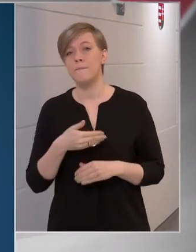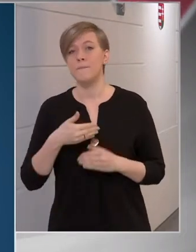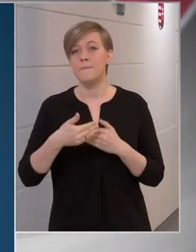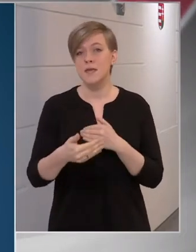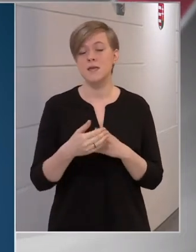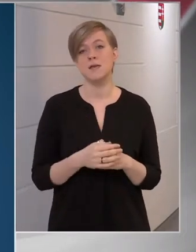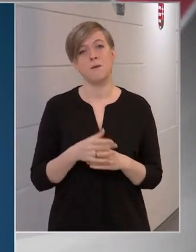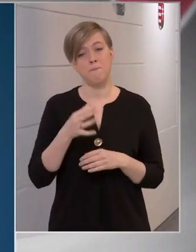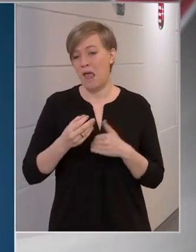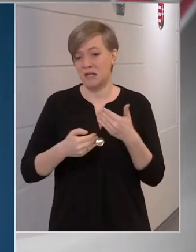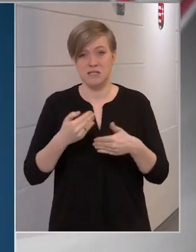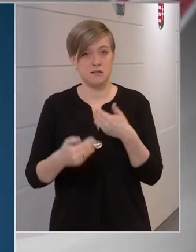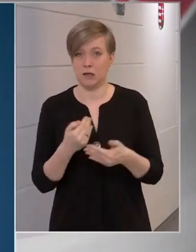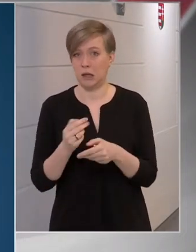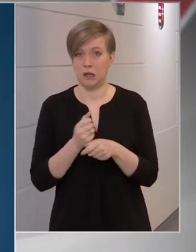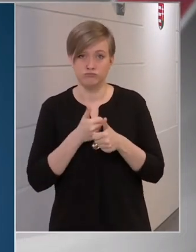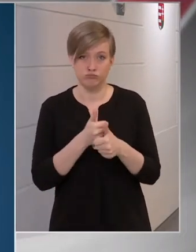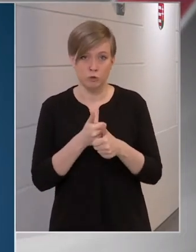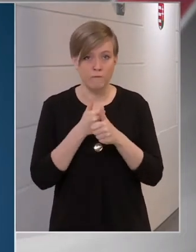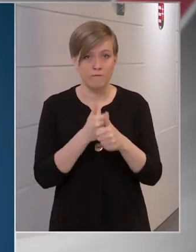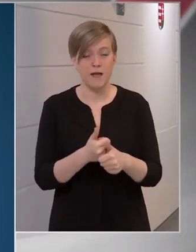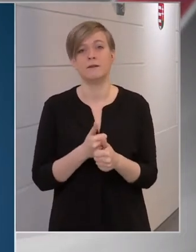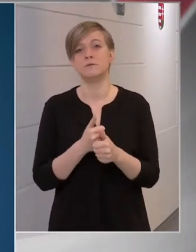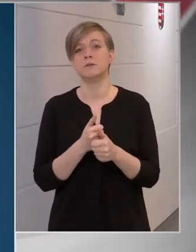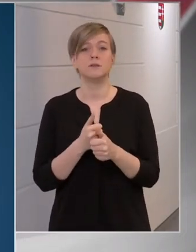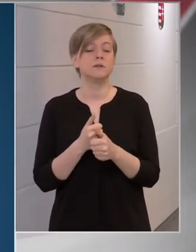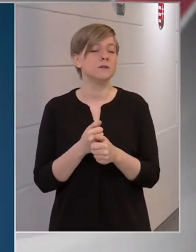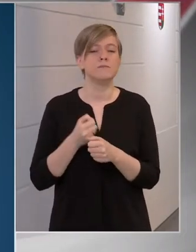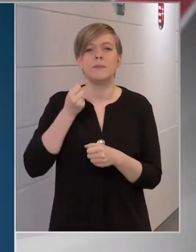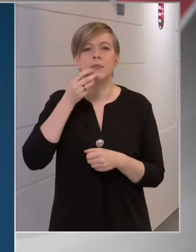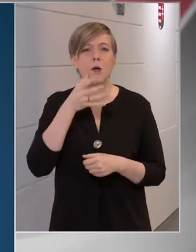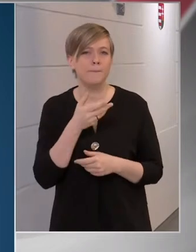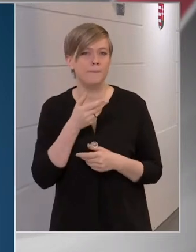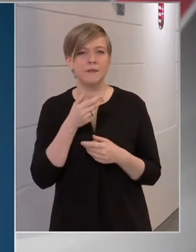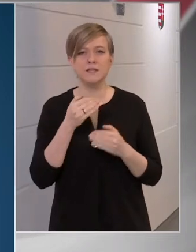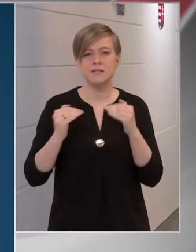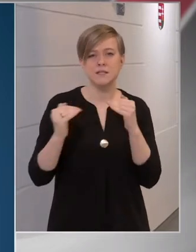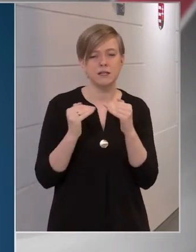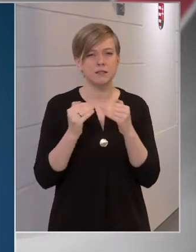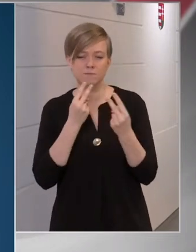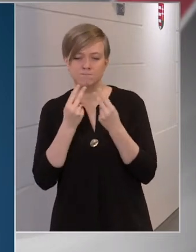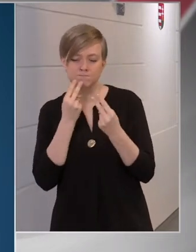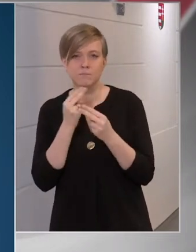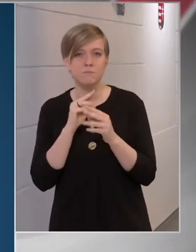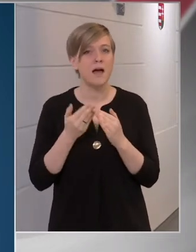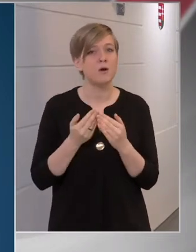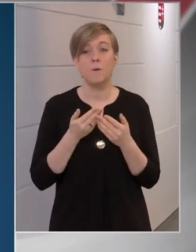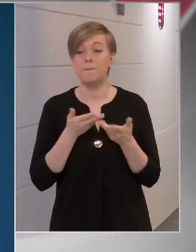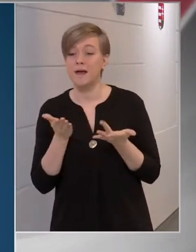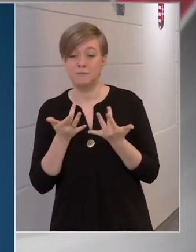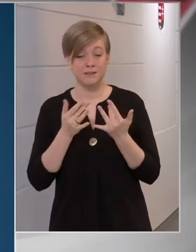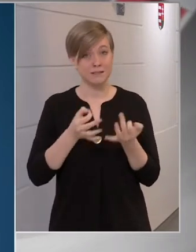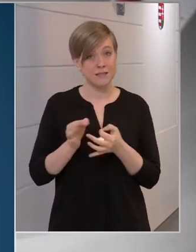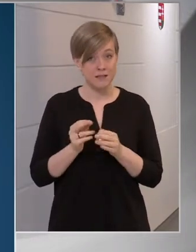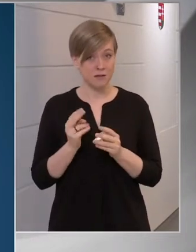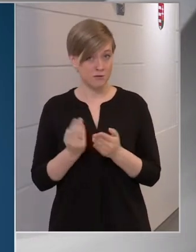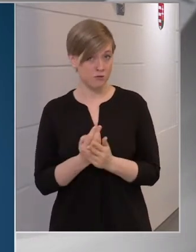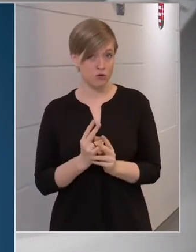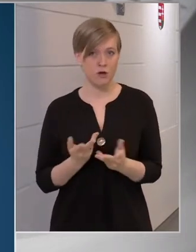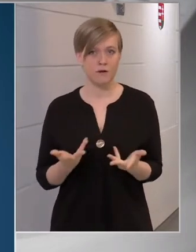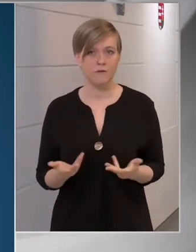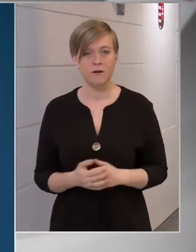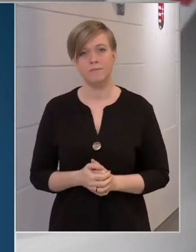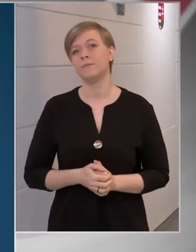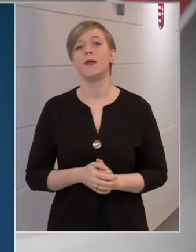mondhatni, percenként követi, és napi szinten tájékozódik, hogy bárhol, bármilyen intézkedésre szükség van-e. Tehát